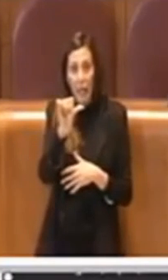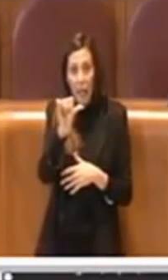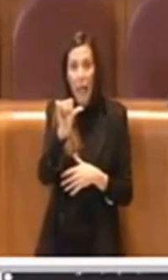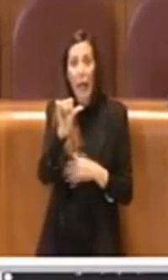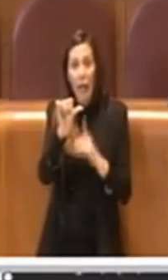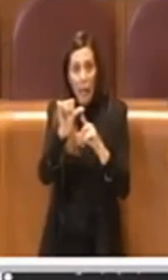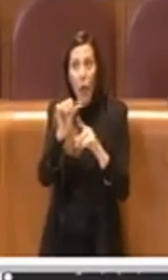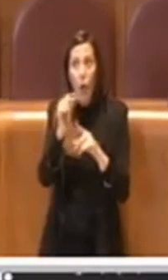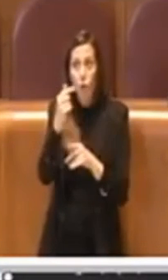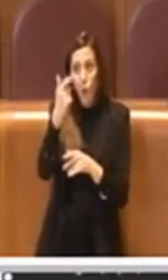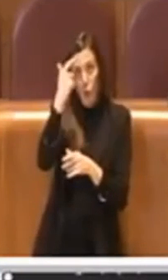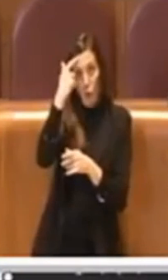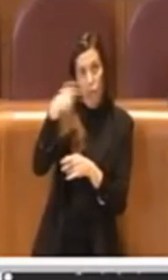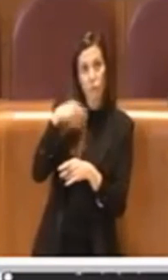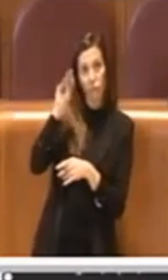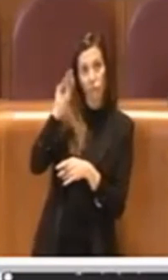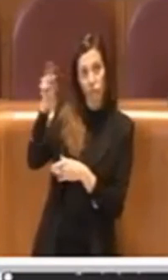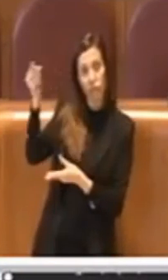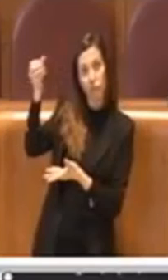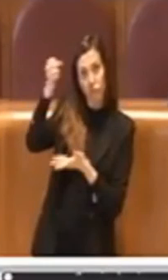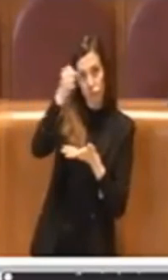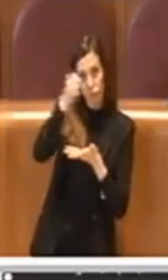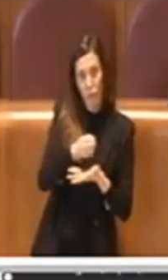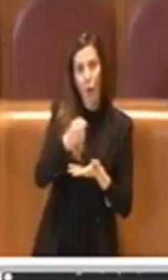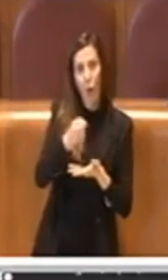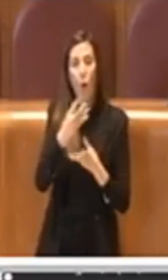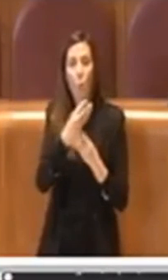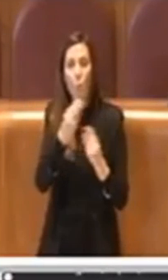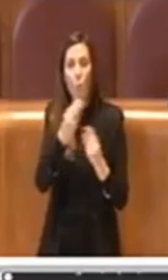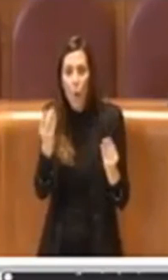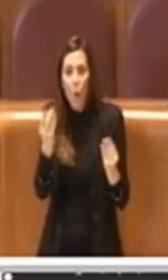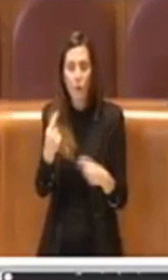molti ci hanno contestato